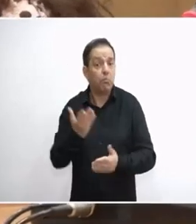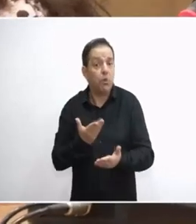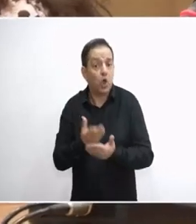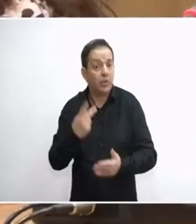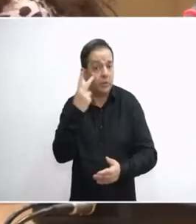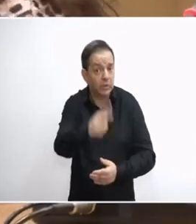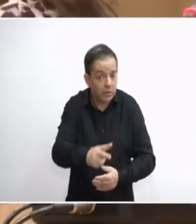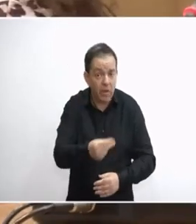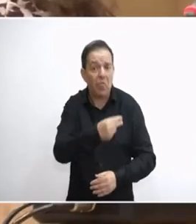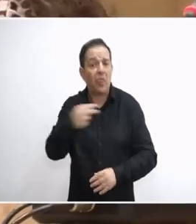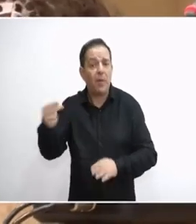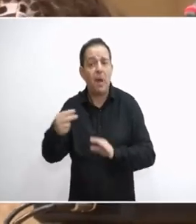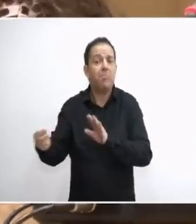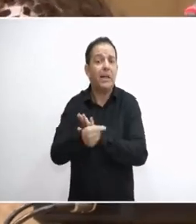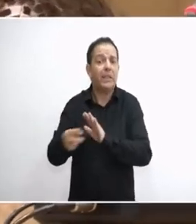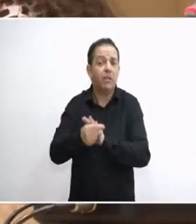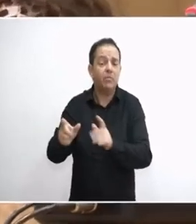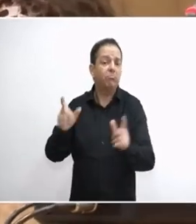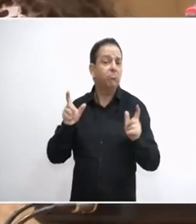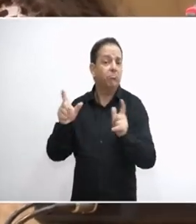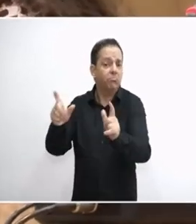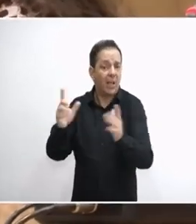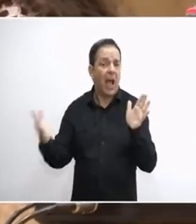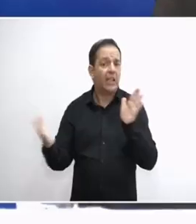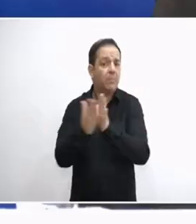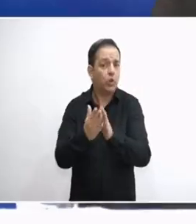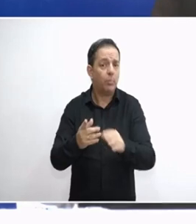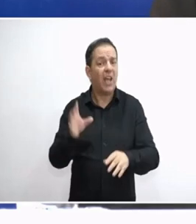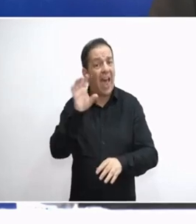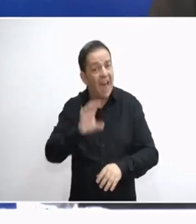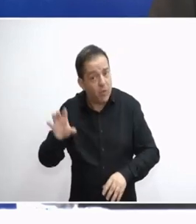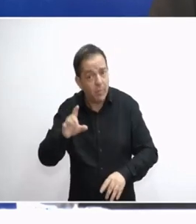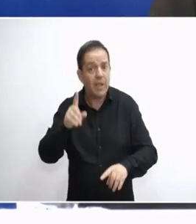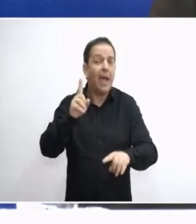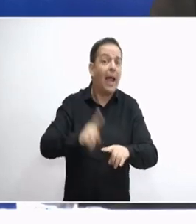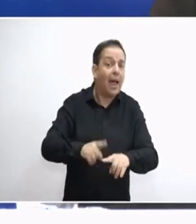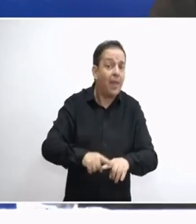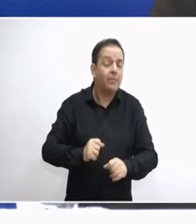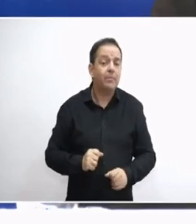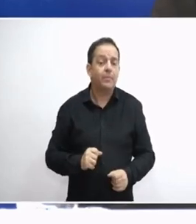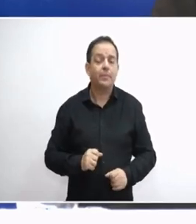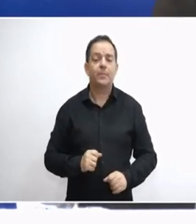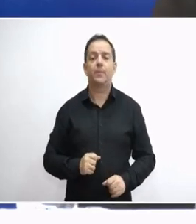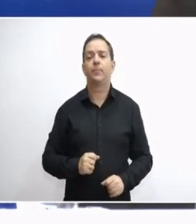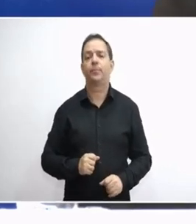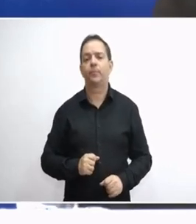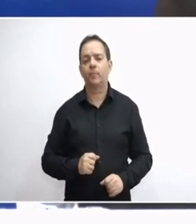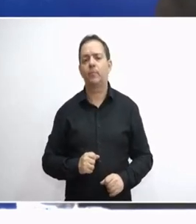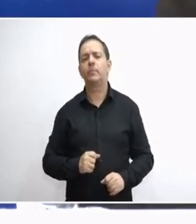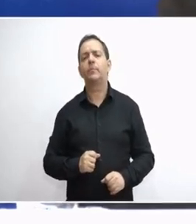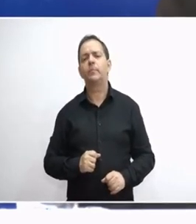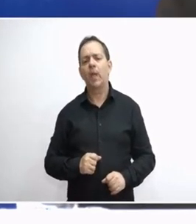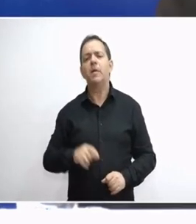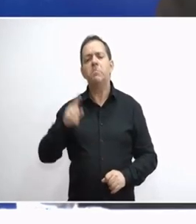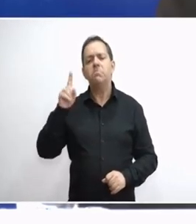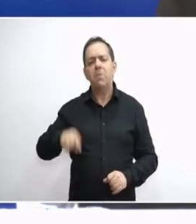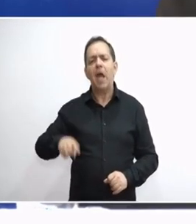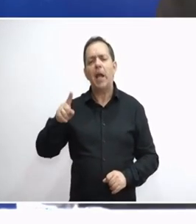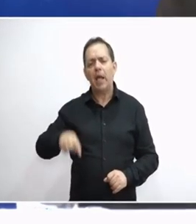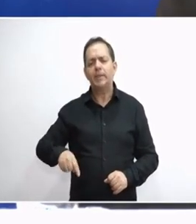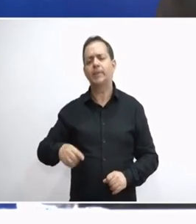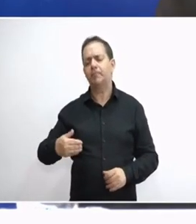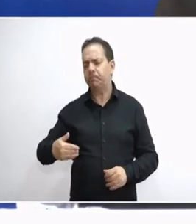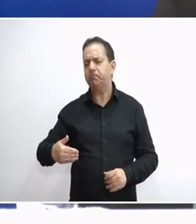αντιμετώπιση του μεταναστευτικού στην Ευρώπη και στην Ελλάδα? Είναι οι μέρες τόσο όριμες που βλέπουμε ότι